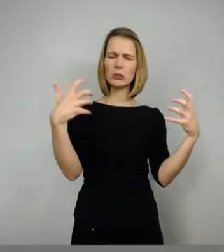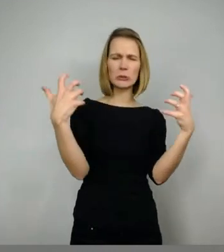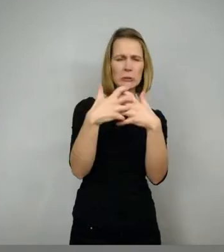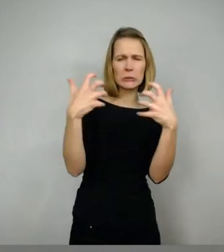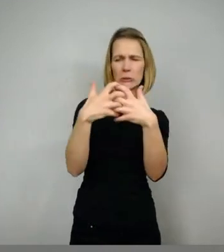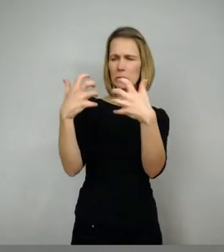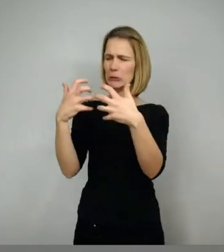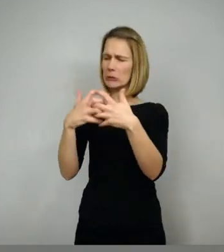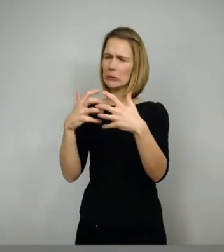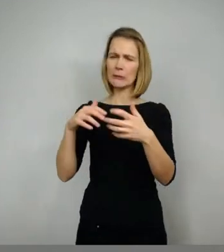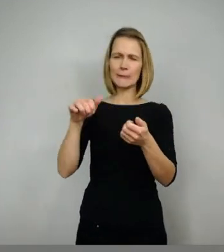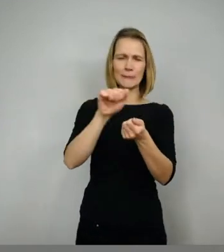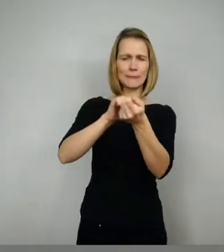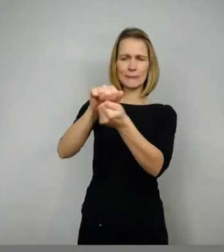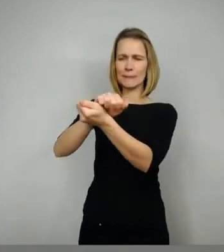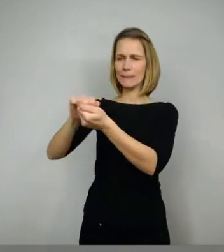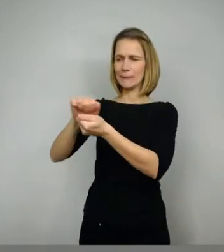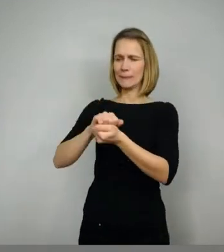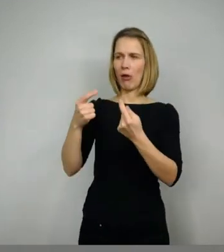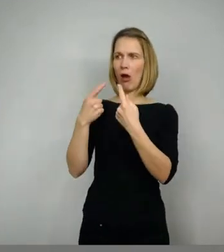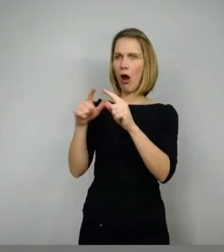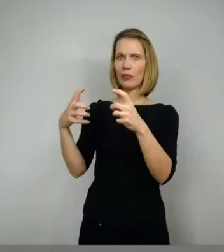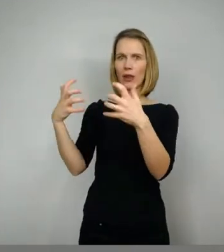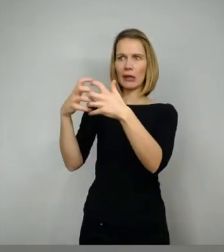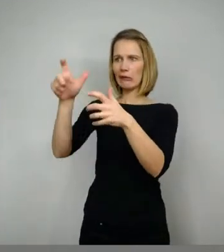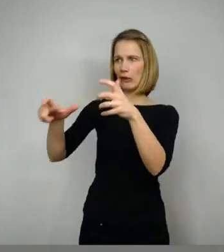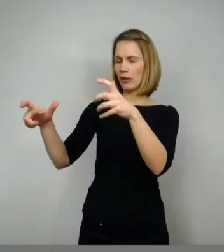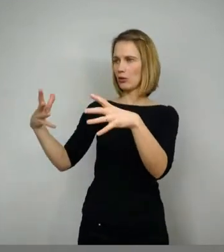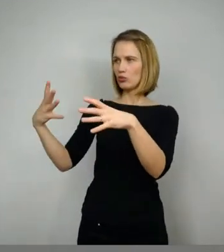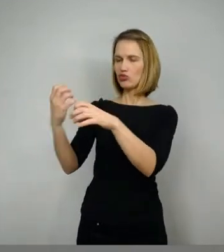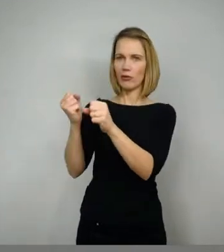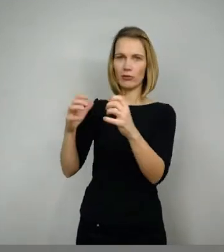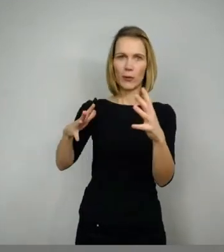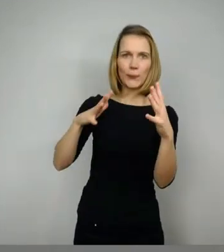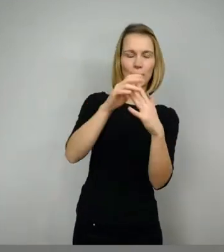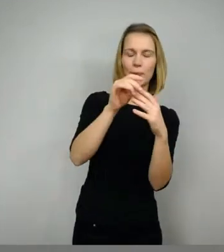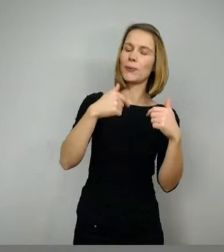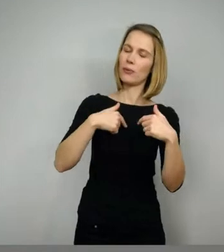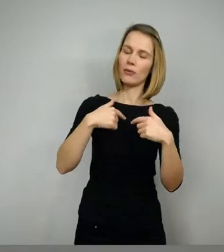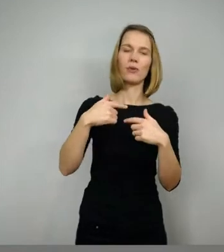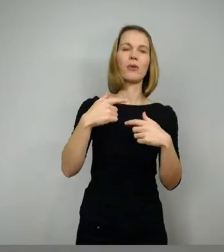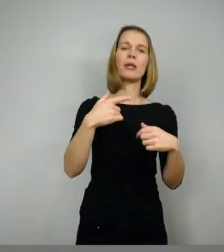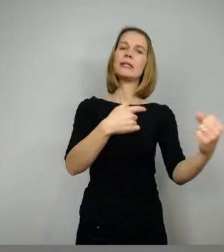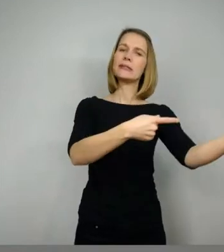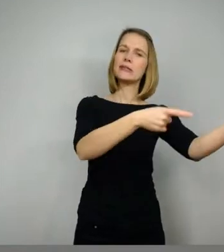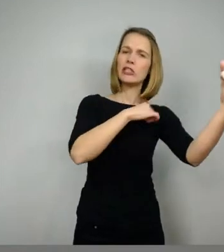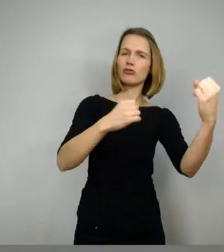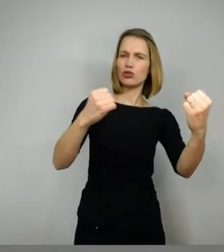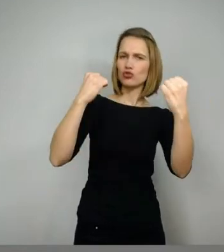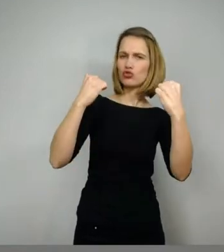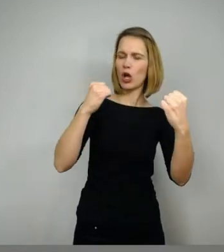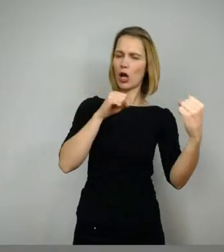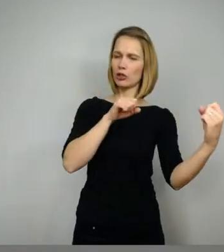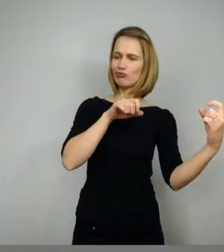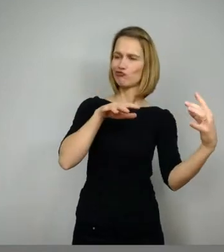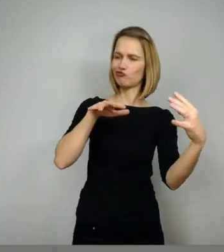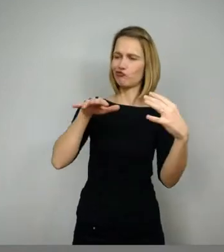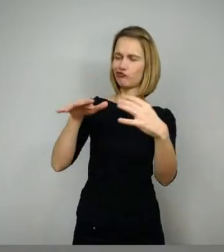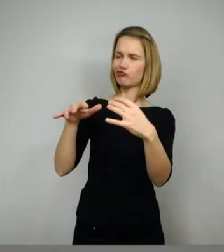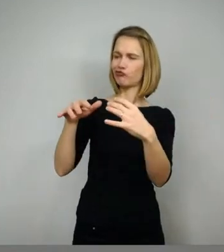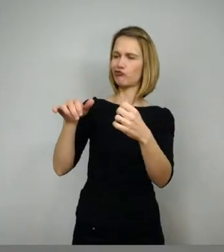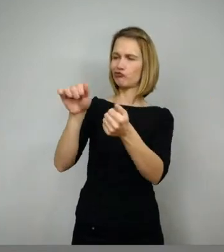Die anderen Krieger können eigentlich nur so hinterherlaufen und hinterherkämpfen. Den Hauptanteil macht Siegfried. Er beweist seine